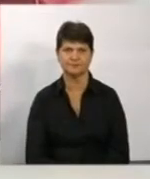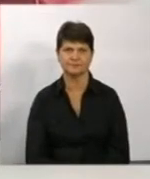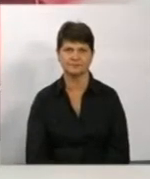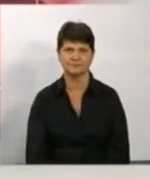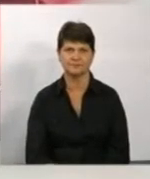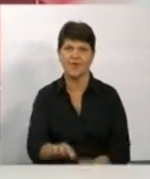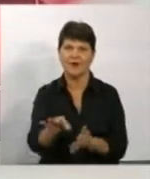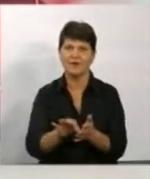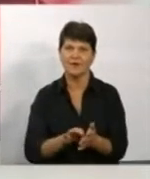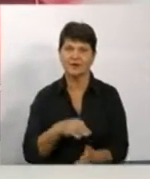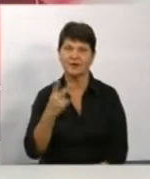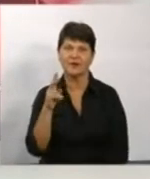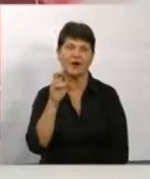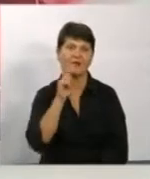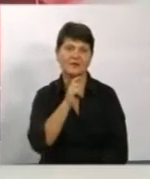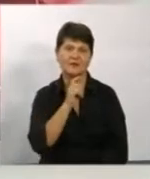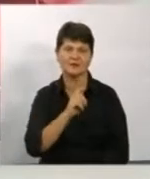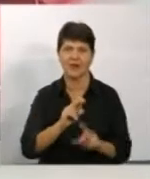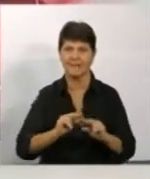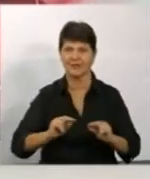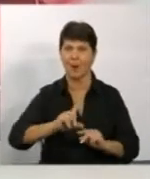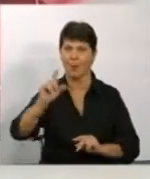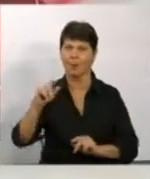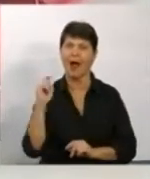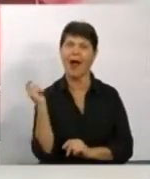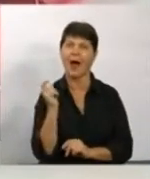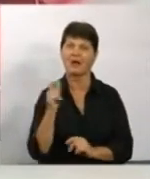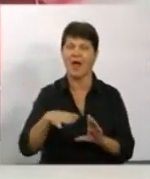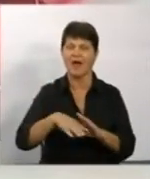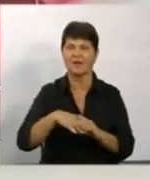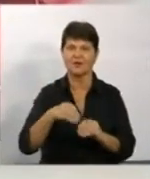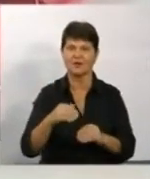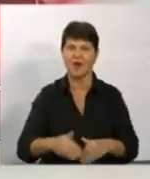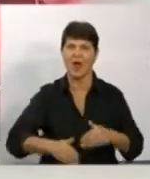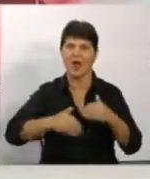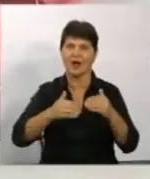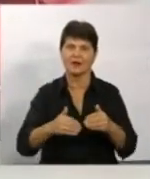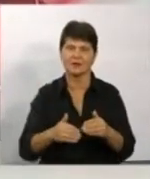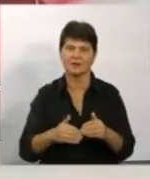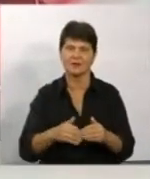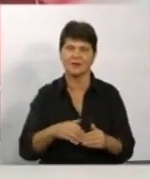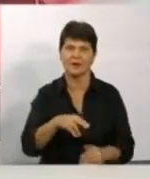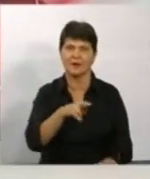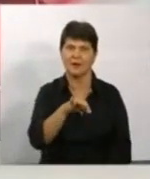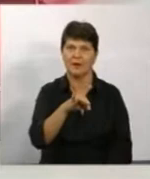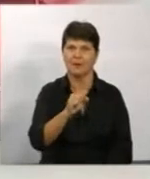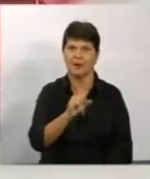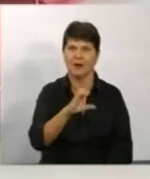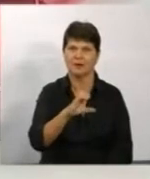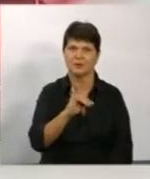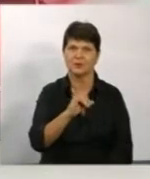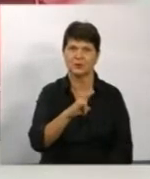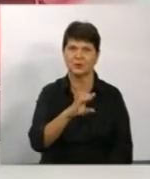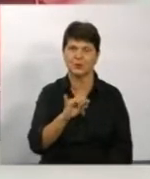Одразу два вінницьких педагоги поїдуть до Харкова на відбірковий етап конкурсу Global Teacher Prize Ukraine. Обидва